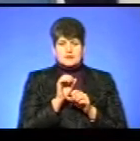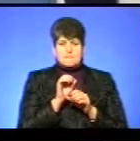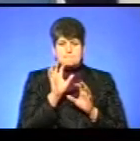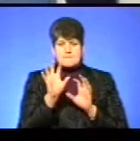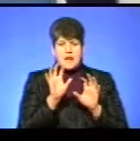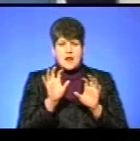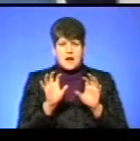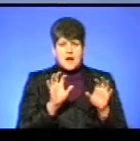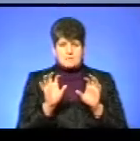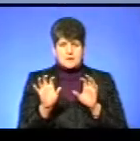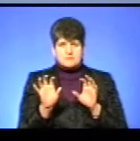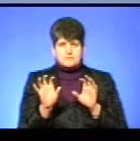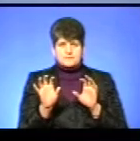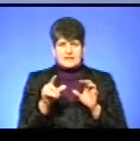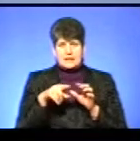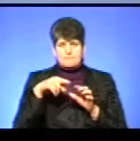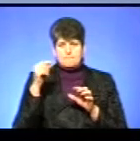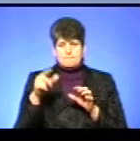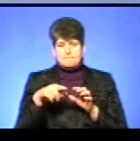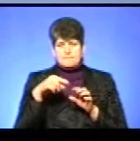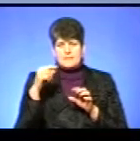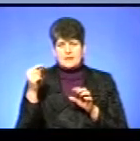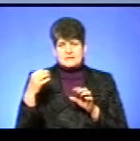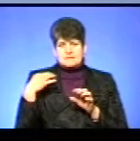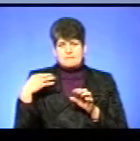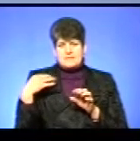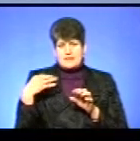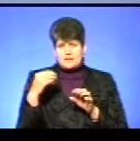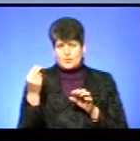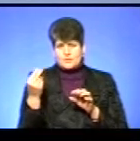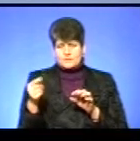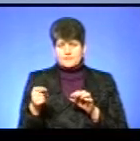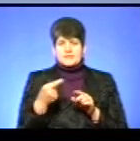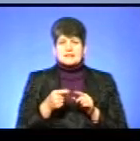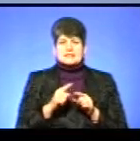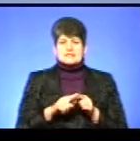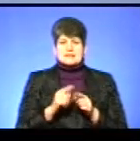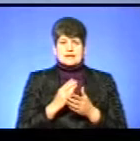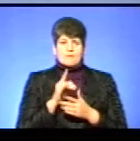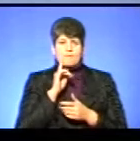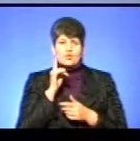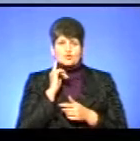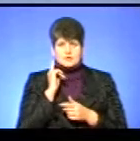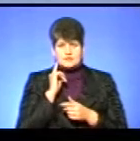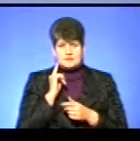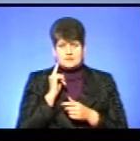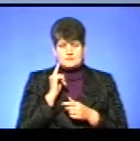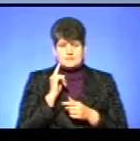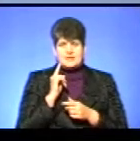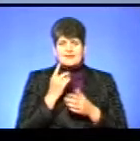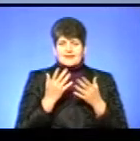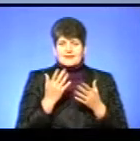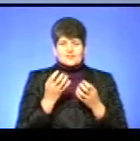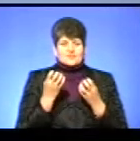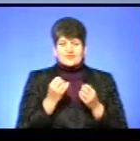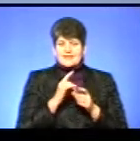кінчиками пер з білого забарвлення, це молоді особини, які ще